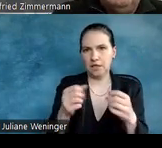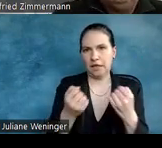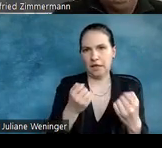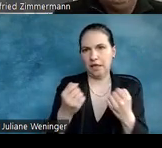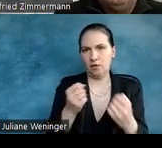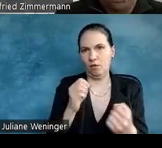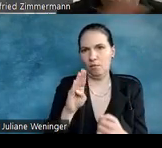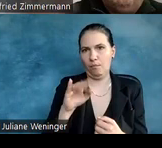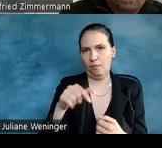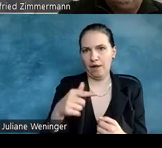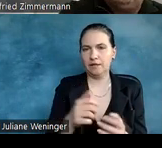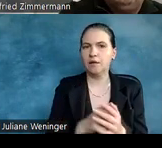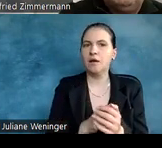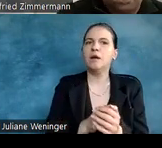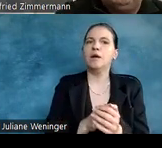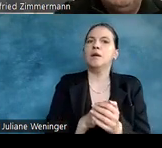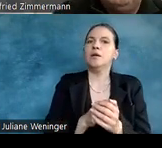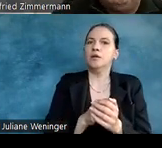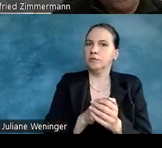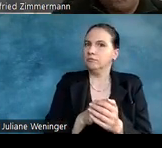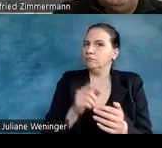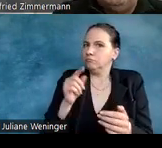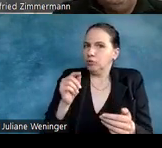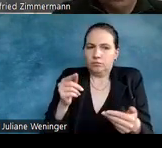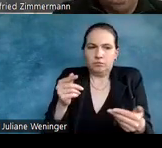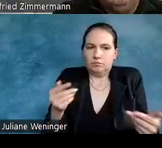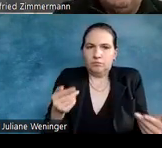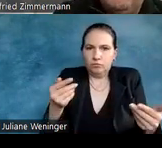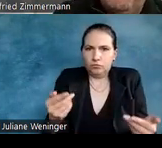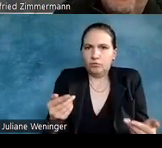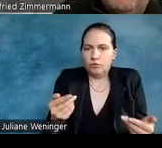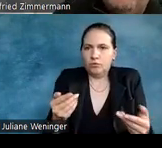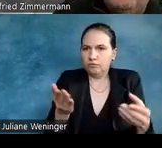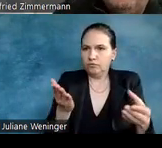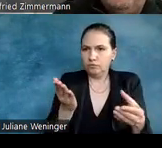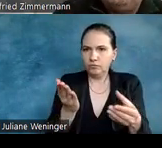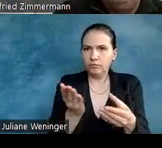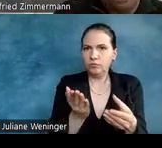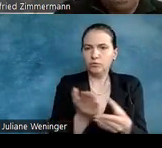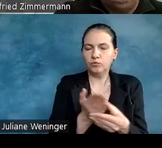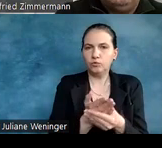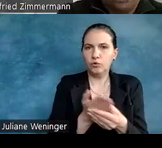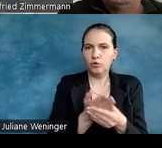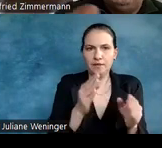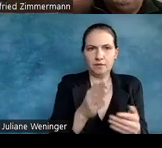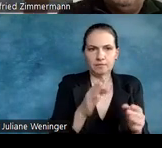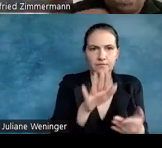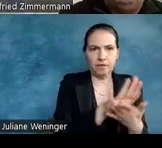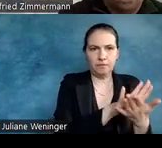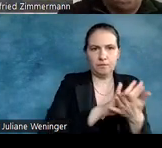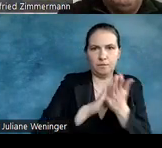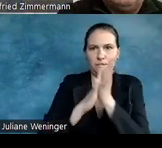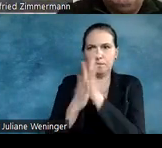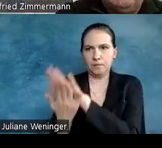Also das ist sofort, wenn ich so ein Dokument drauf auf die Fläche gezogen habe, kriege ich